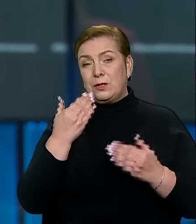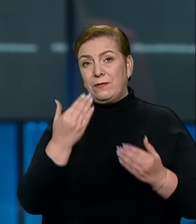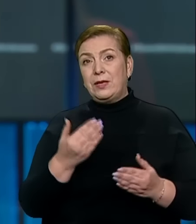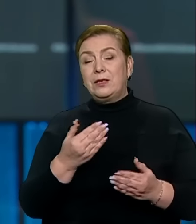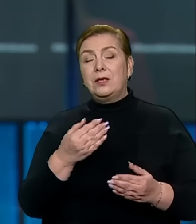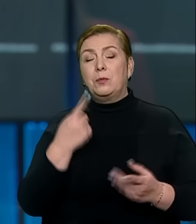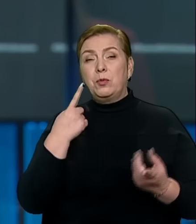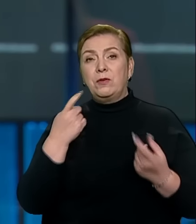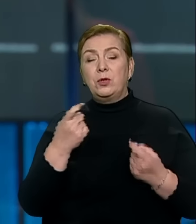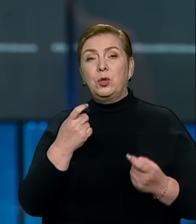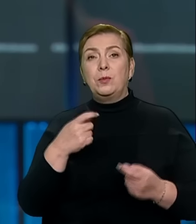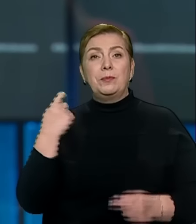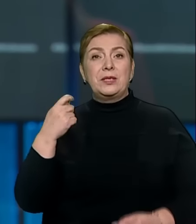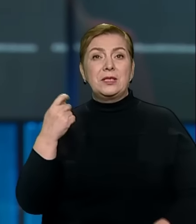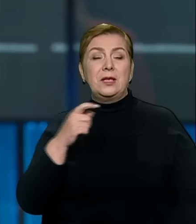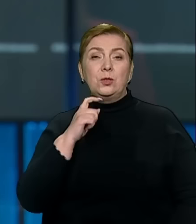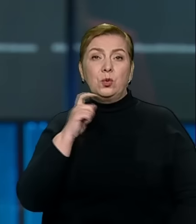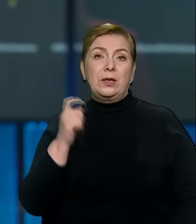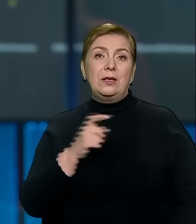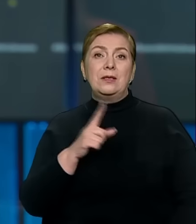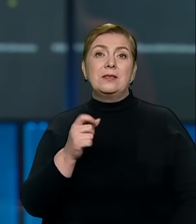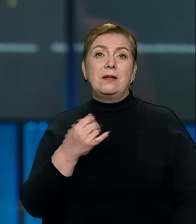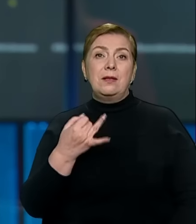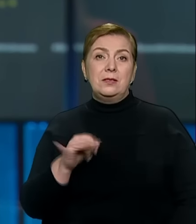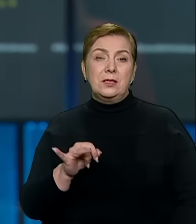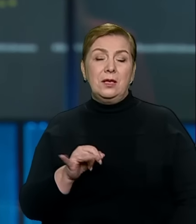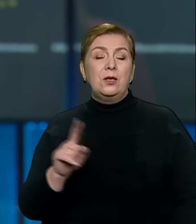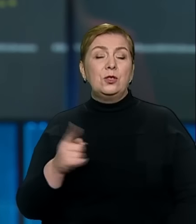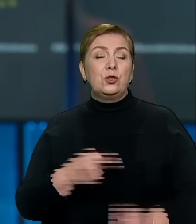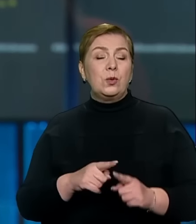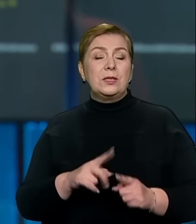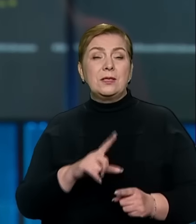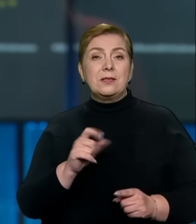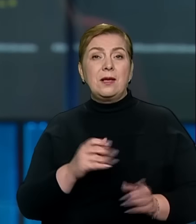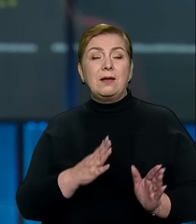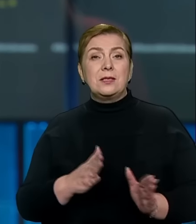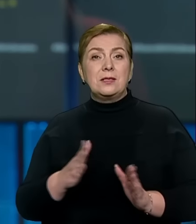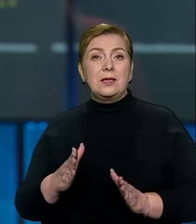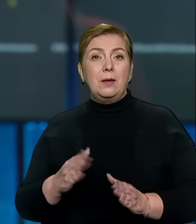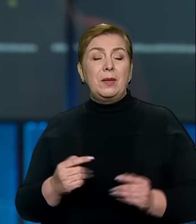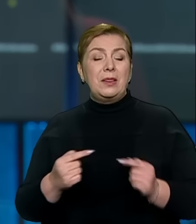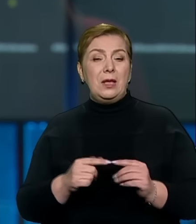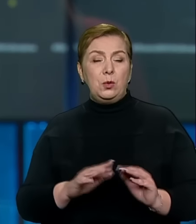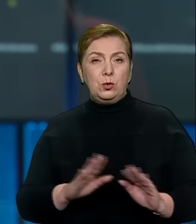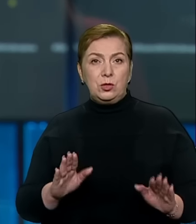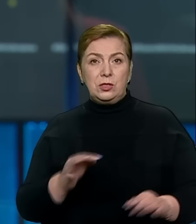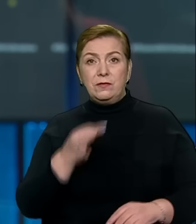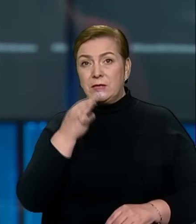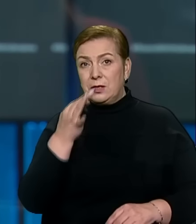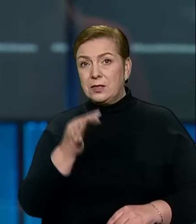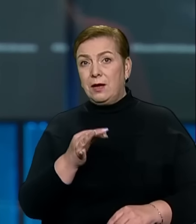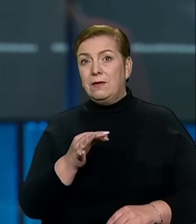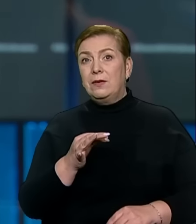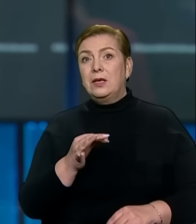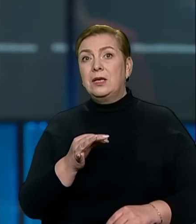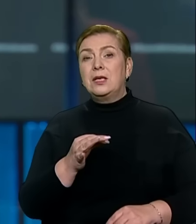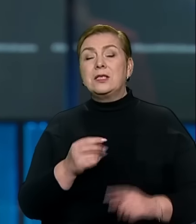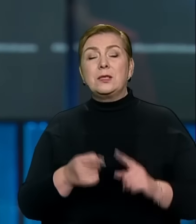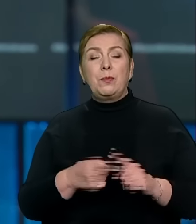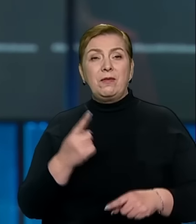президент України Володимир Зеленський. Що це за системи, президент не поточнив, втім сказав, що вони, цитую,